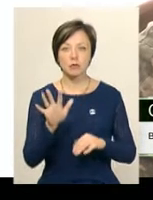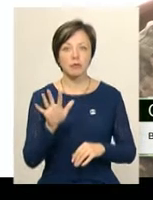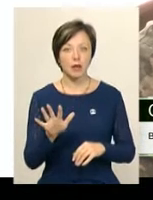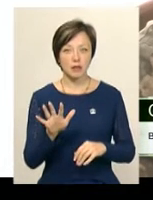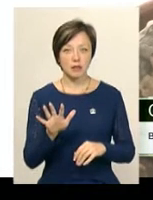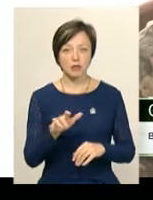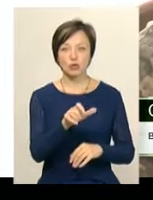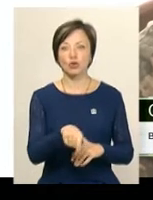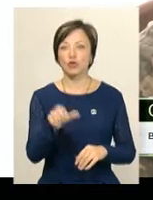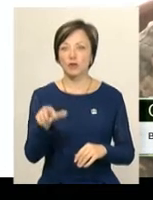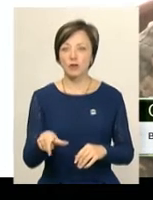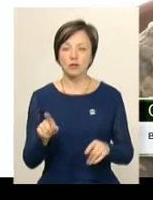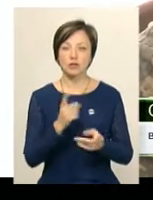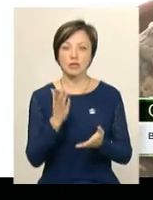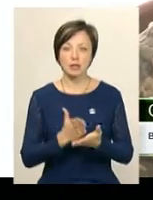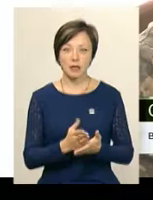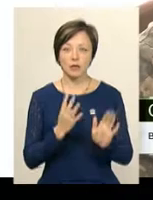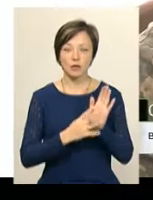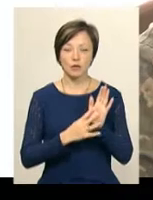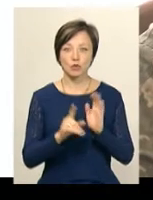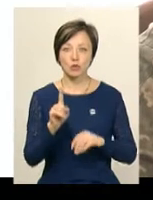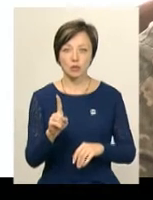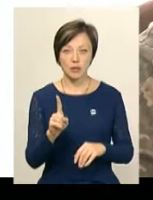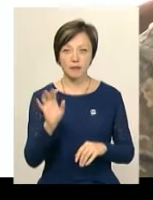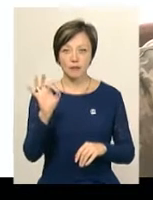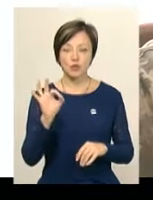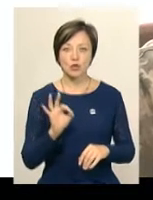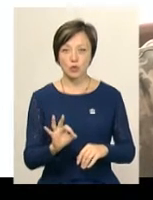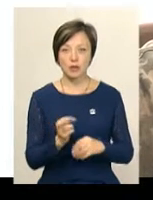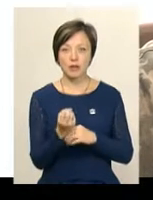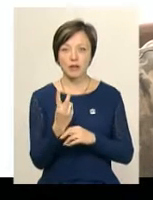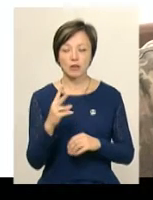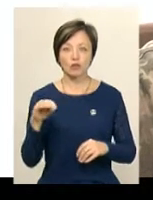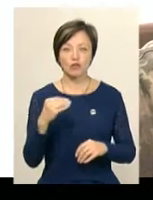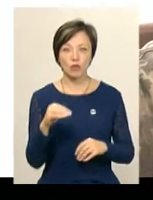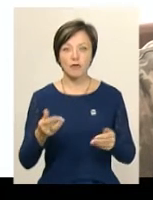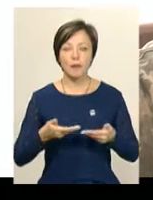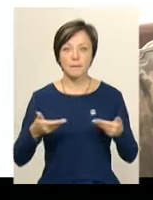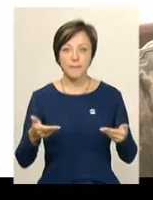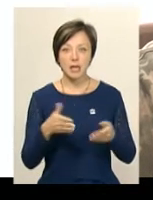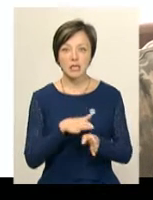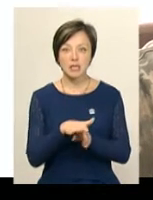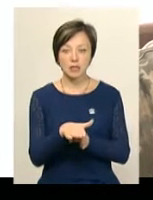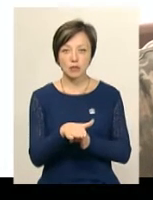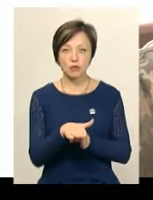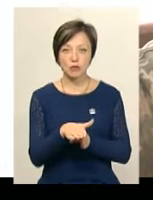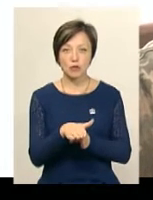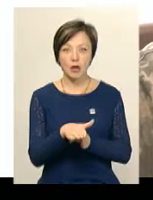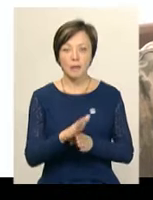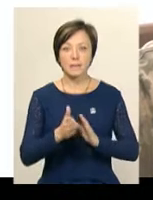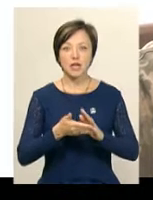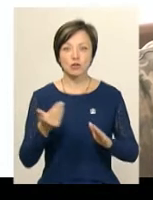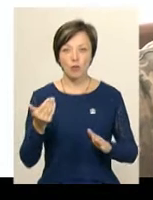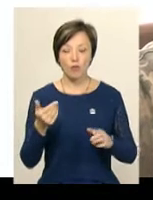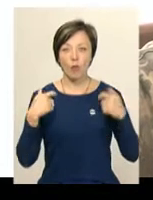чоловік, що складає 91%. 12 жовтня ми здійснюємо призов